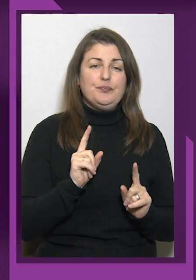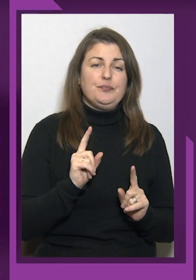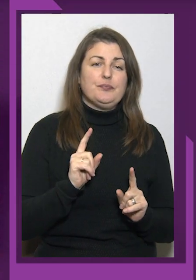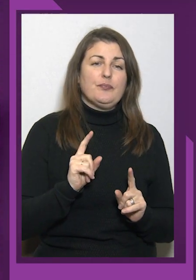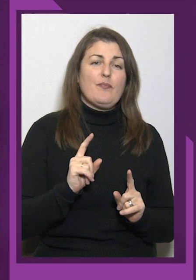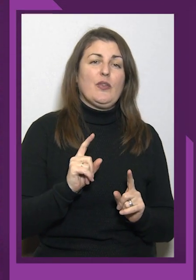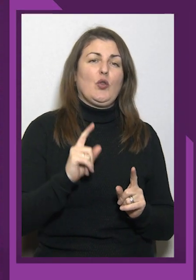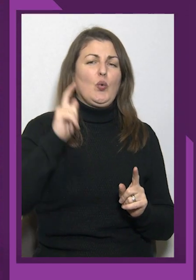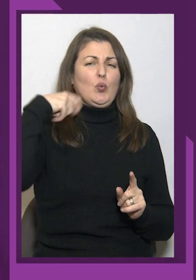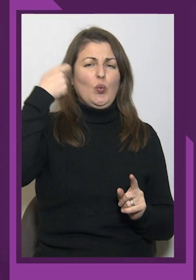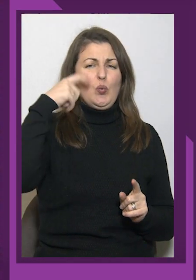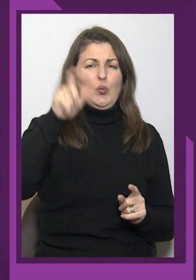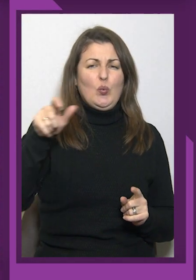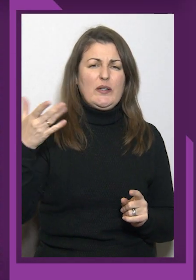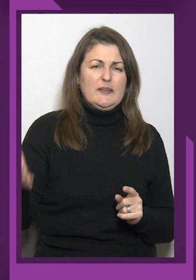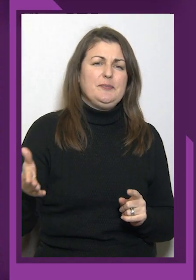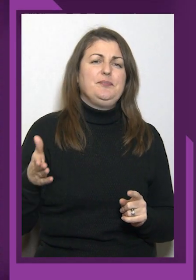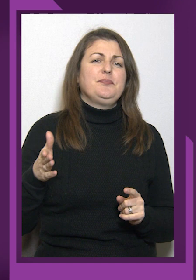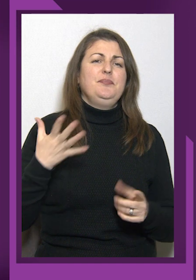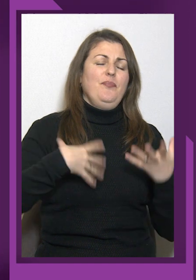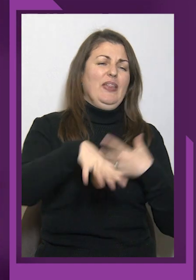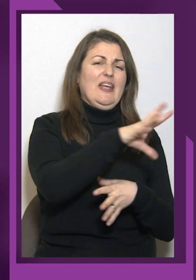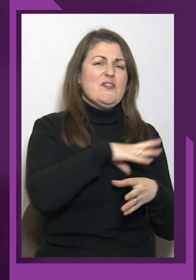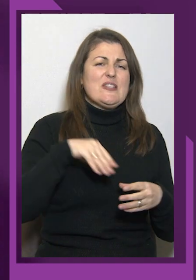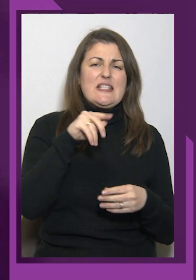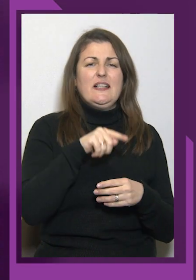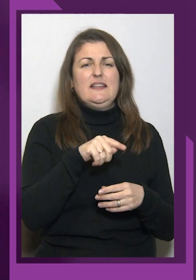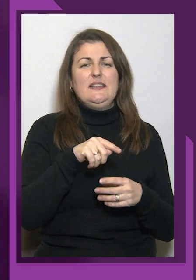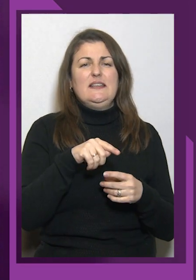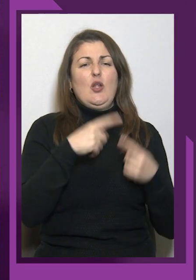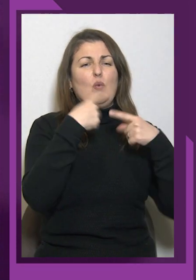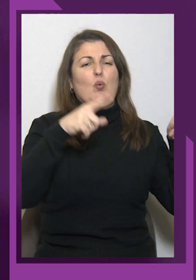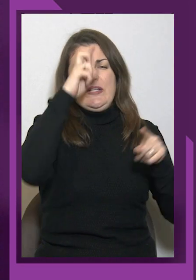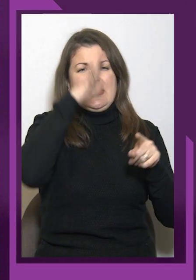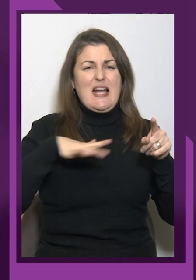всі другі страни, казахи ще виступали за конкурсом.